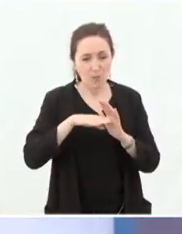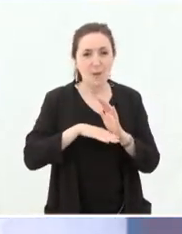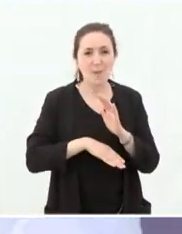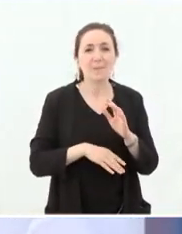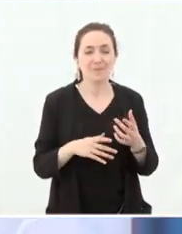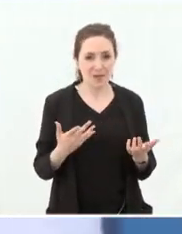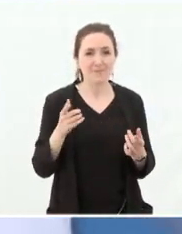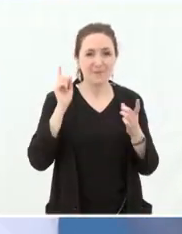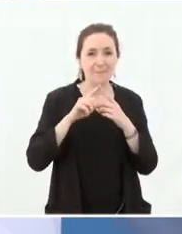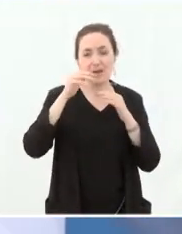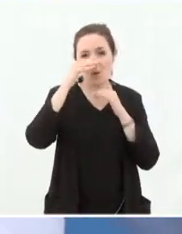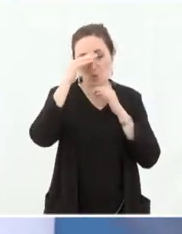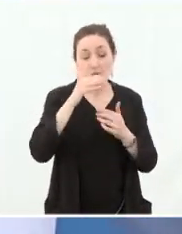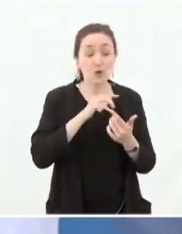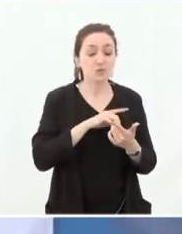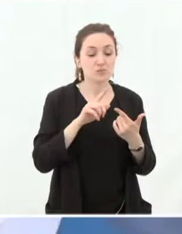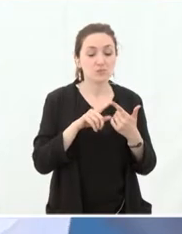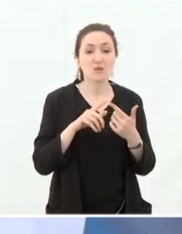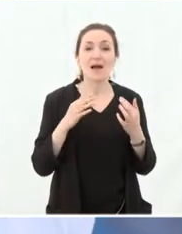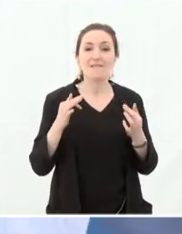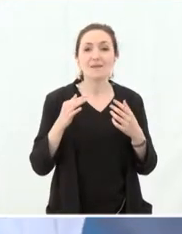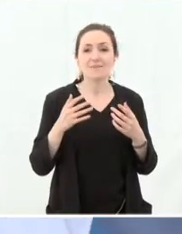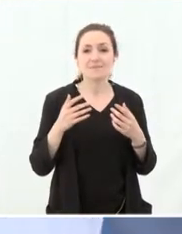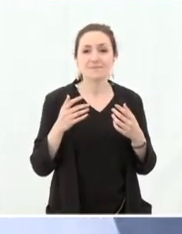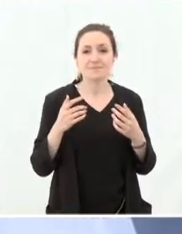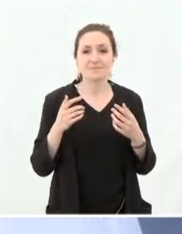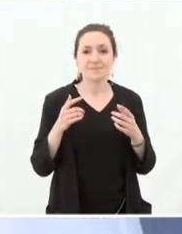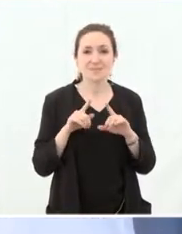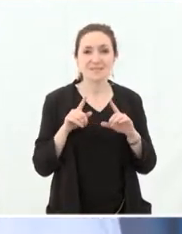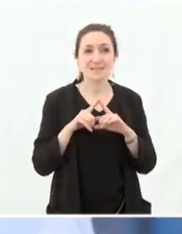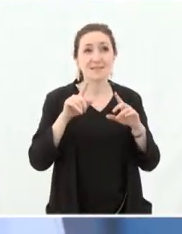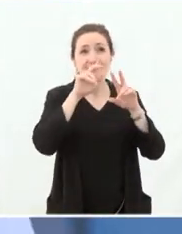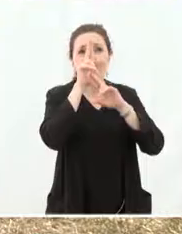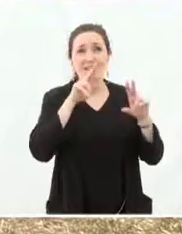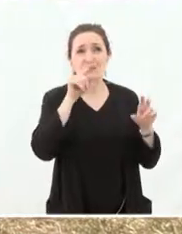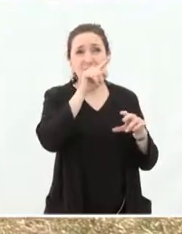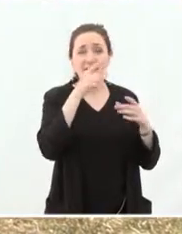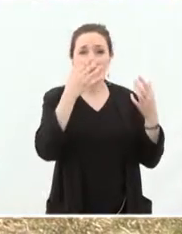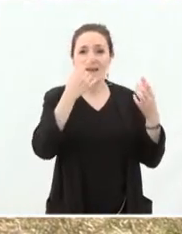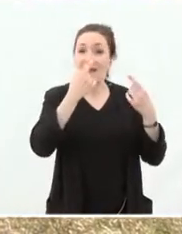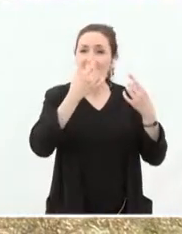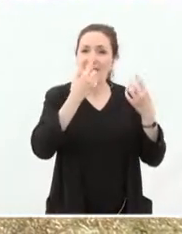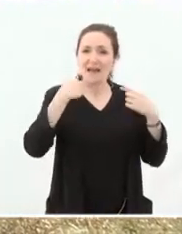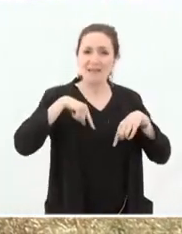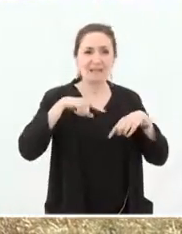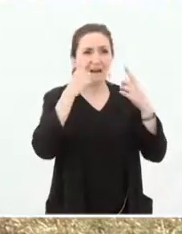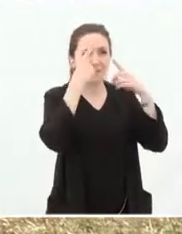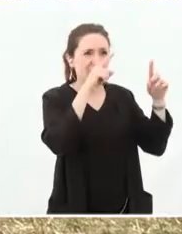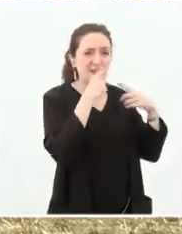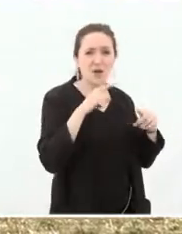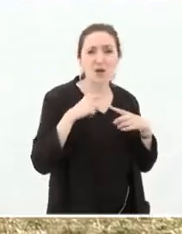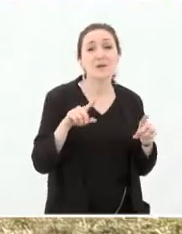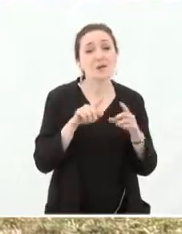si je regarde la question, aujourd'hui, de la boîte internationale, qui fait que les États, aujourd'hui, n'arrivent plus à s'entendre, et la question assez